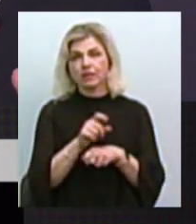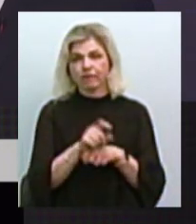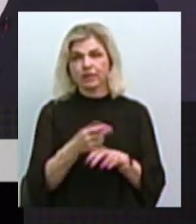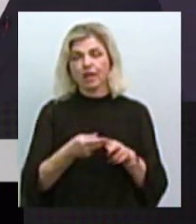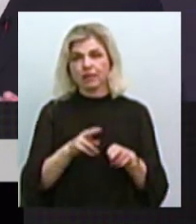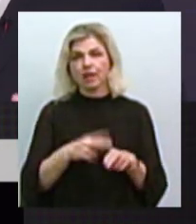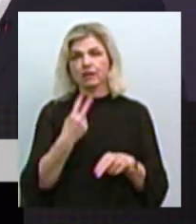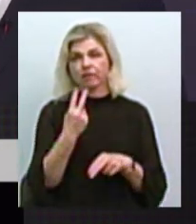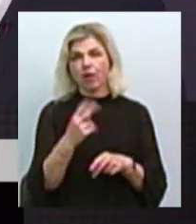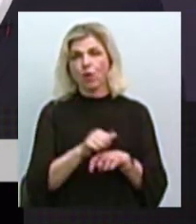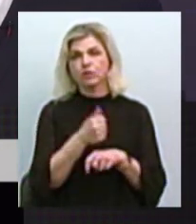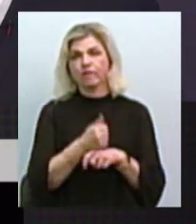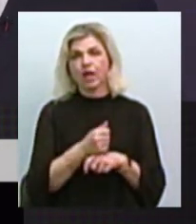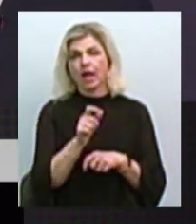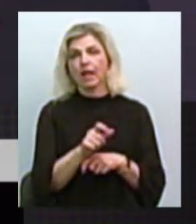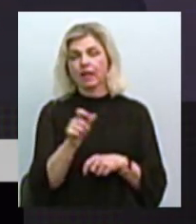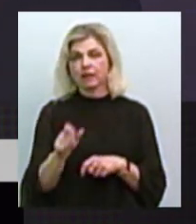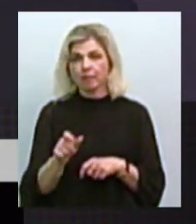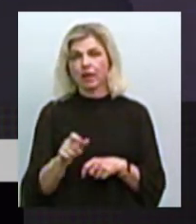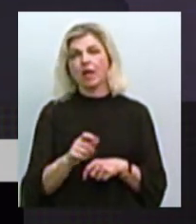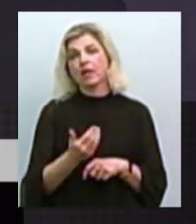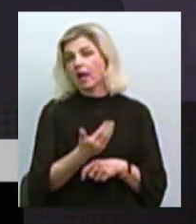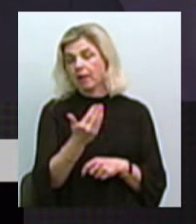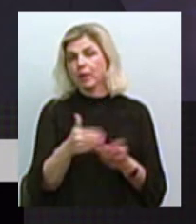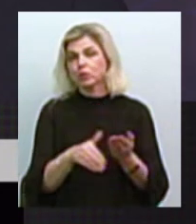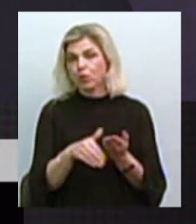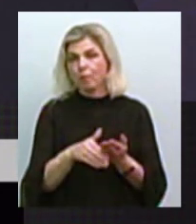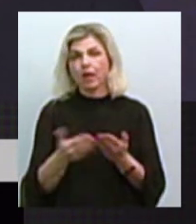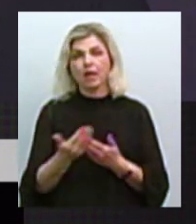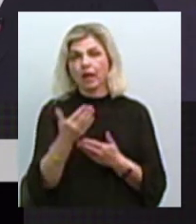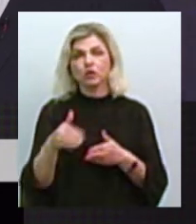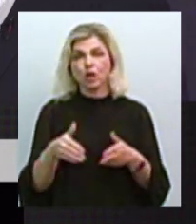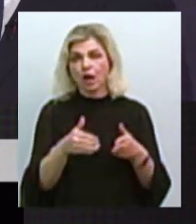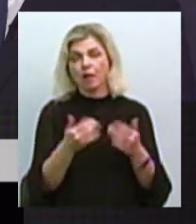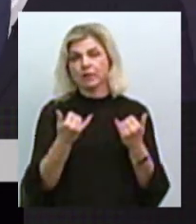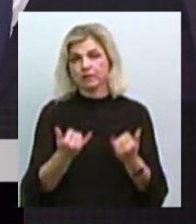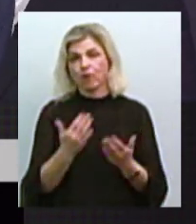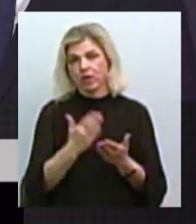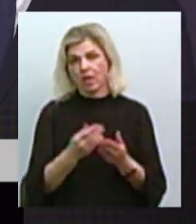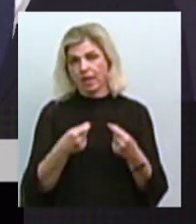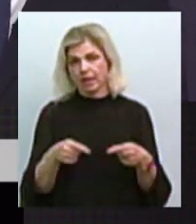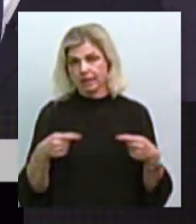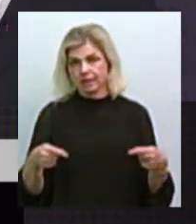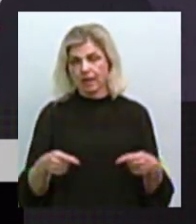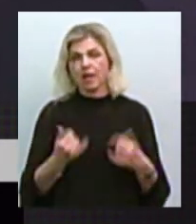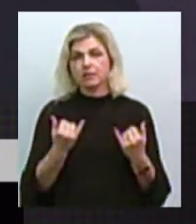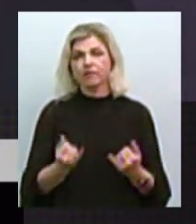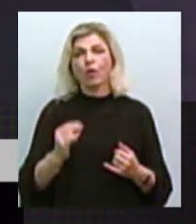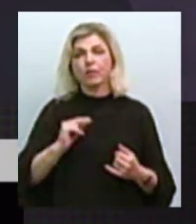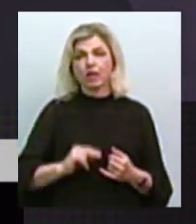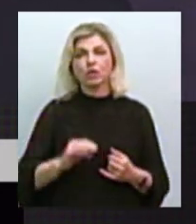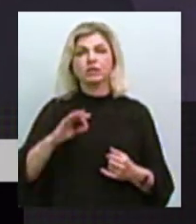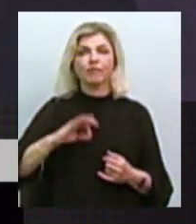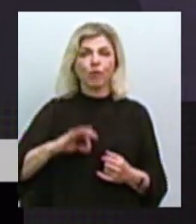двома основними клієнтами, якими інструментами, якими шляхами. На сьогодні в нас вони є різні. І ми на сьогодні працюємо і